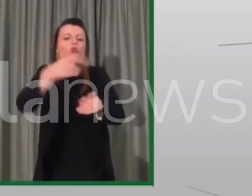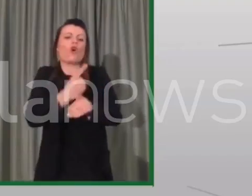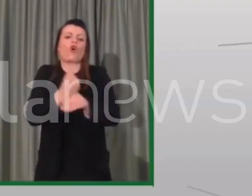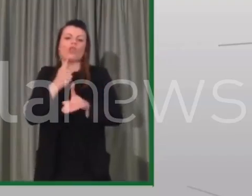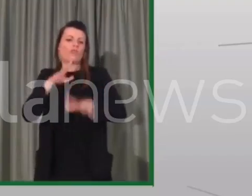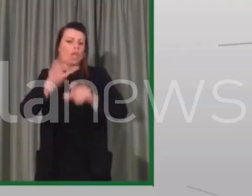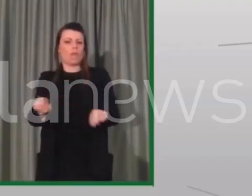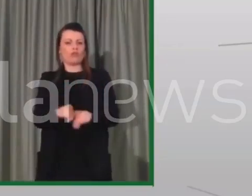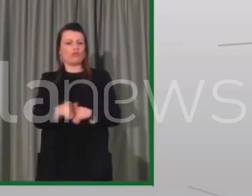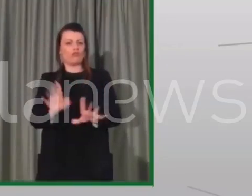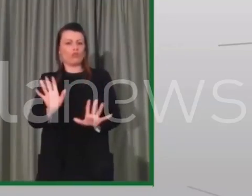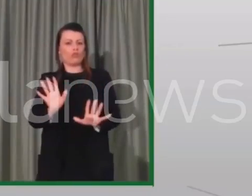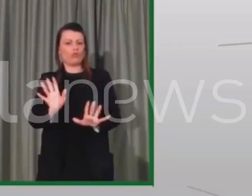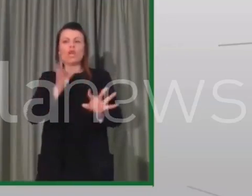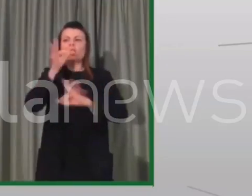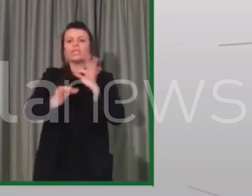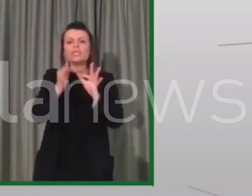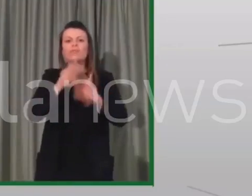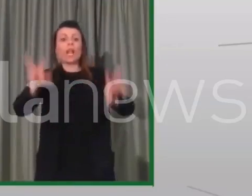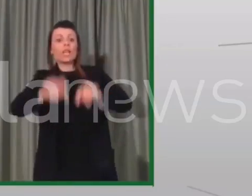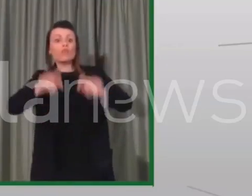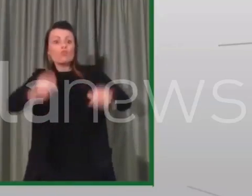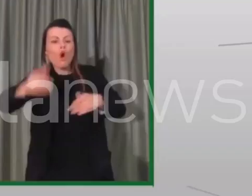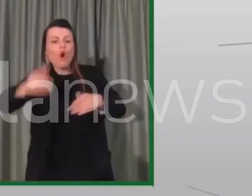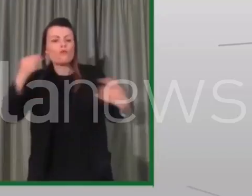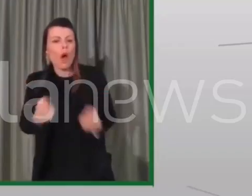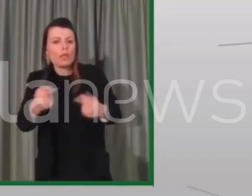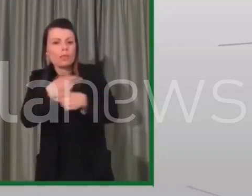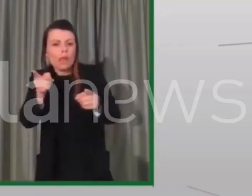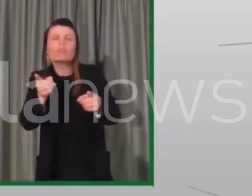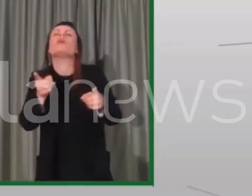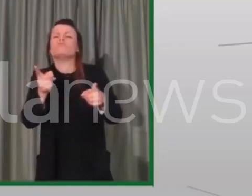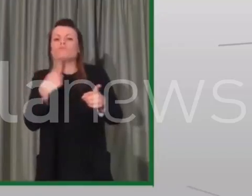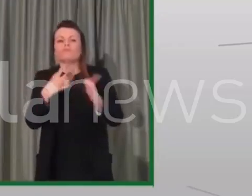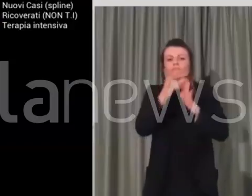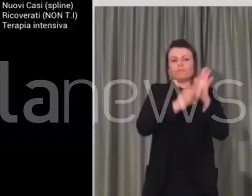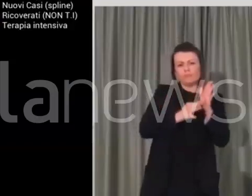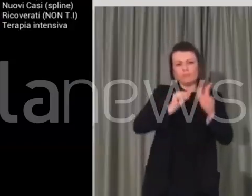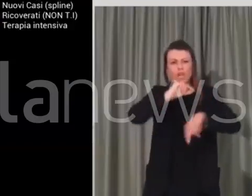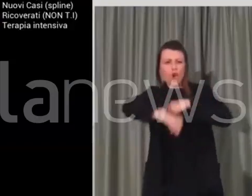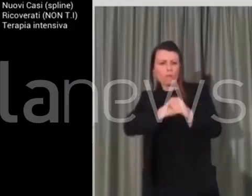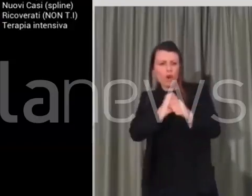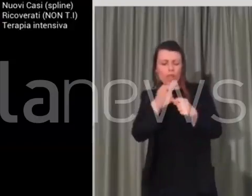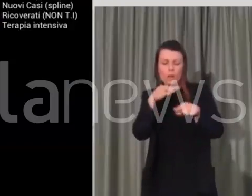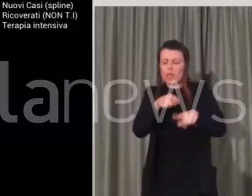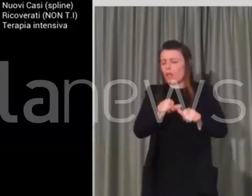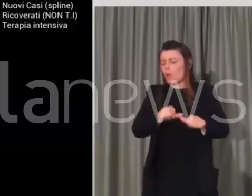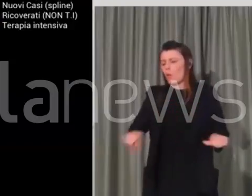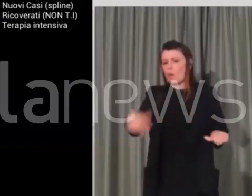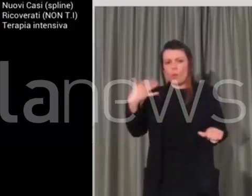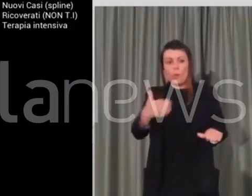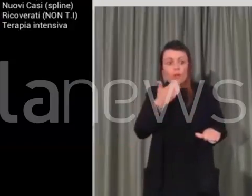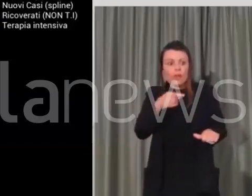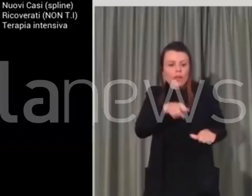certi stili, certi comportamenti che saranno fondamentali per evitare che il virus possa